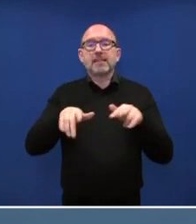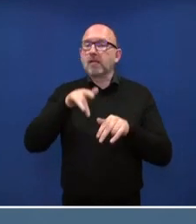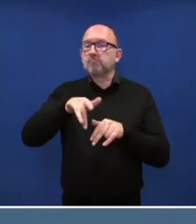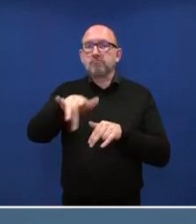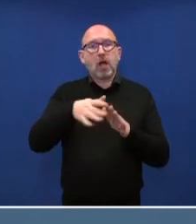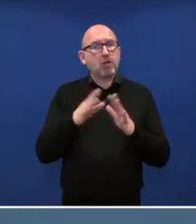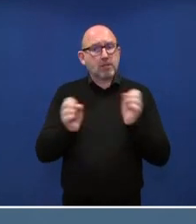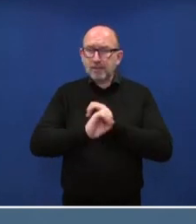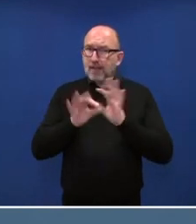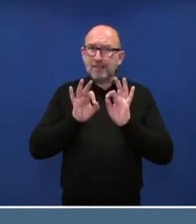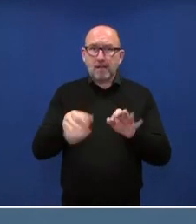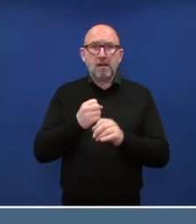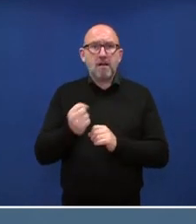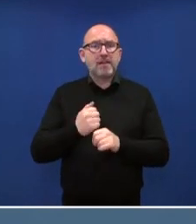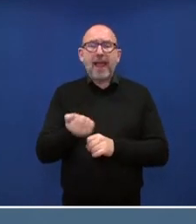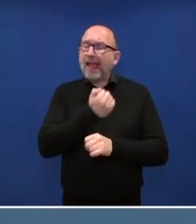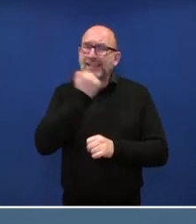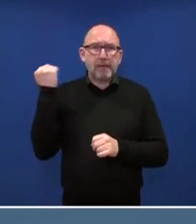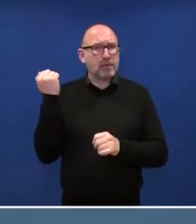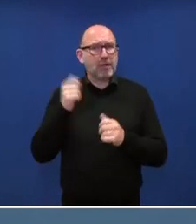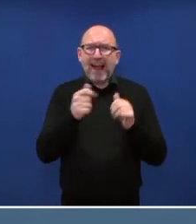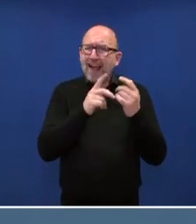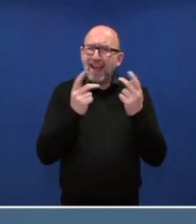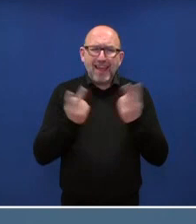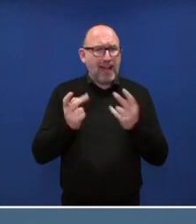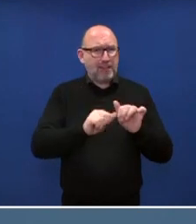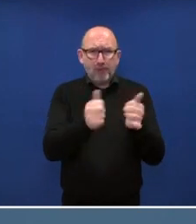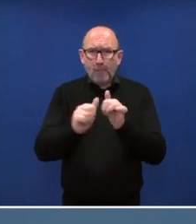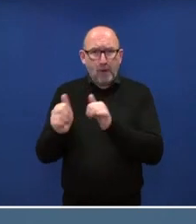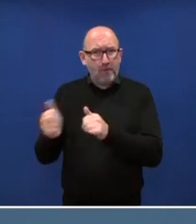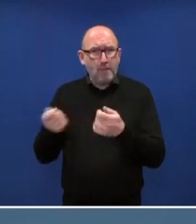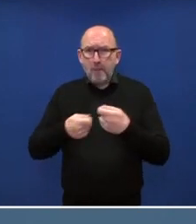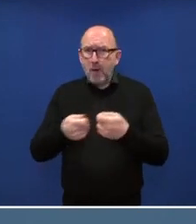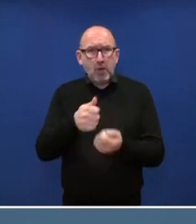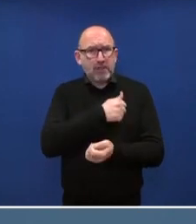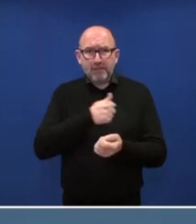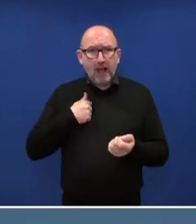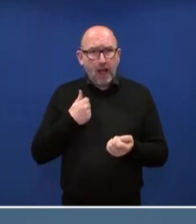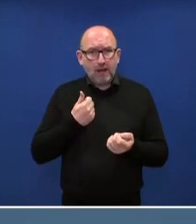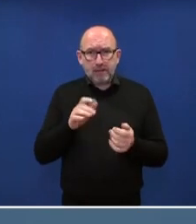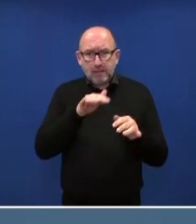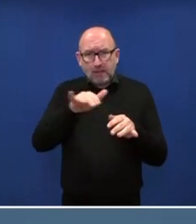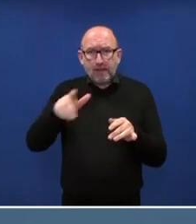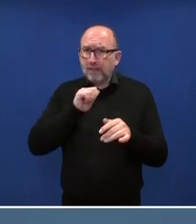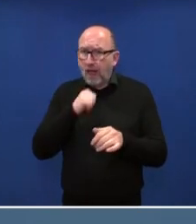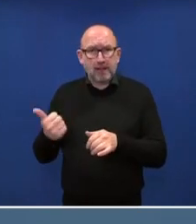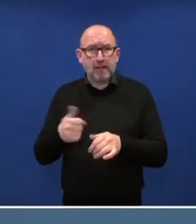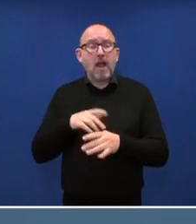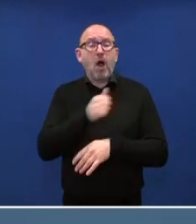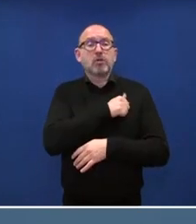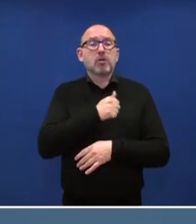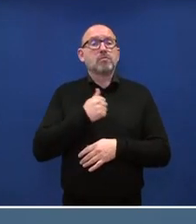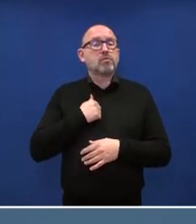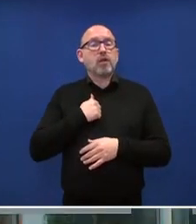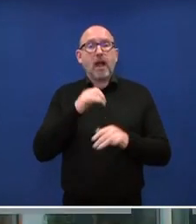Extremismus jeglicher Art keinen Platz in der Bundeswehr hat. Und auch das gilt natürlich nicht nur für die Soldaten, sondern auch in diesem Fall